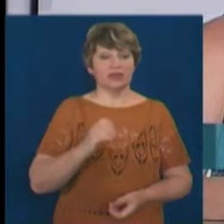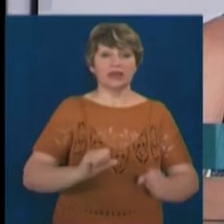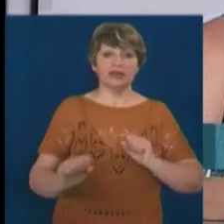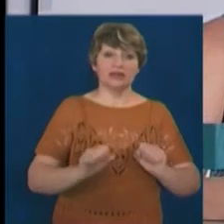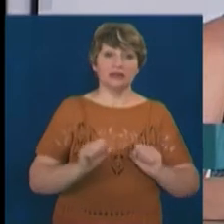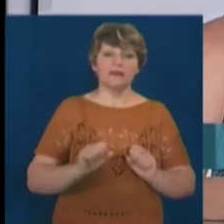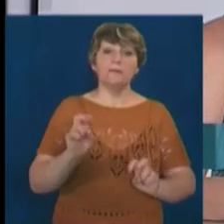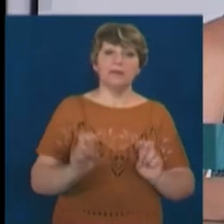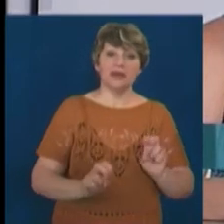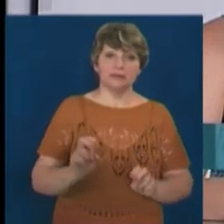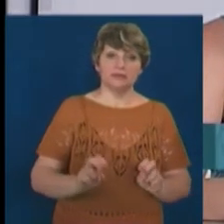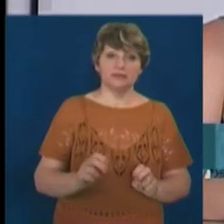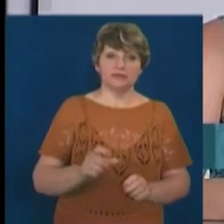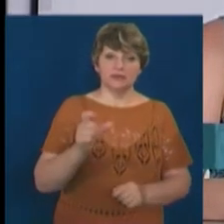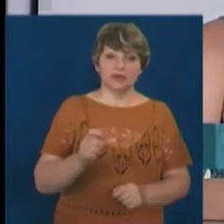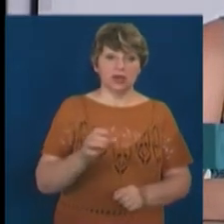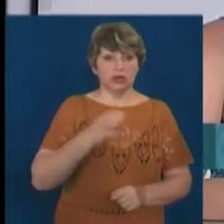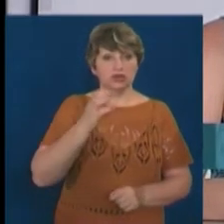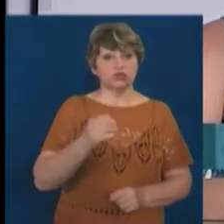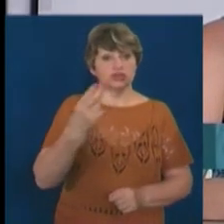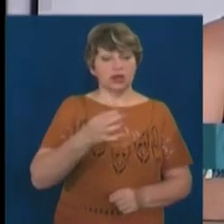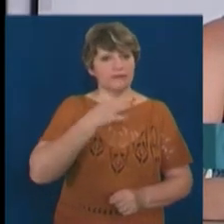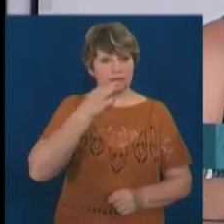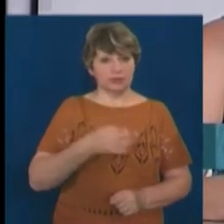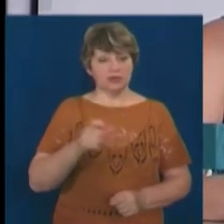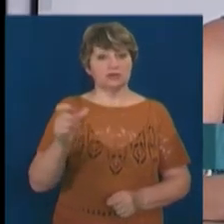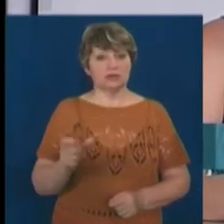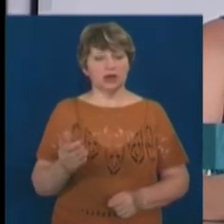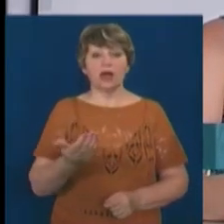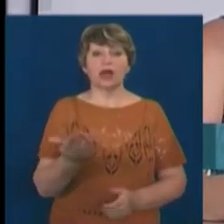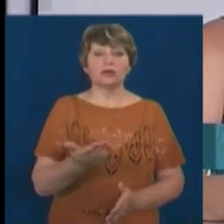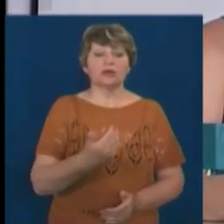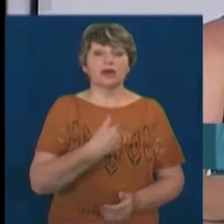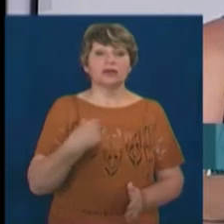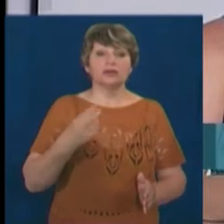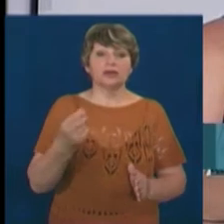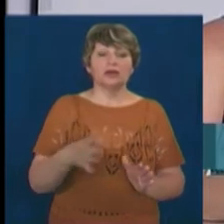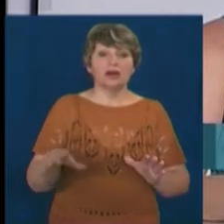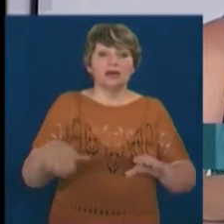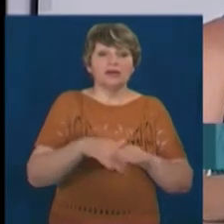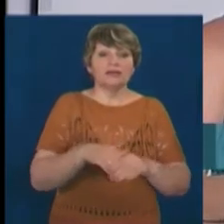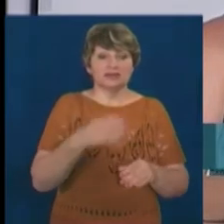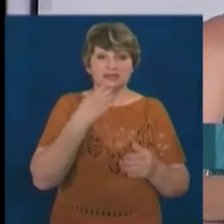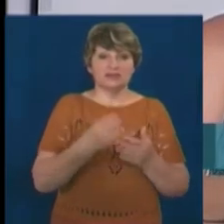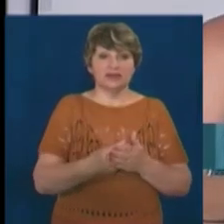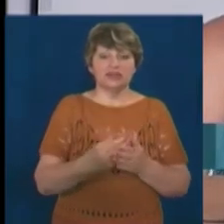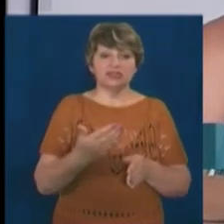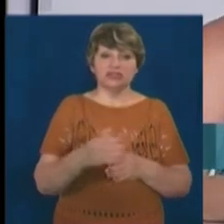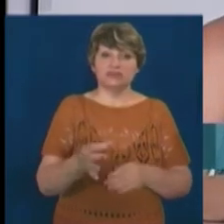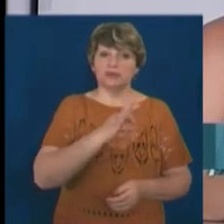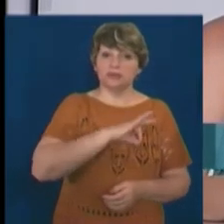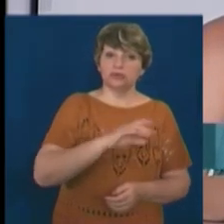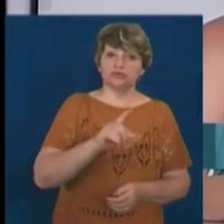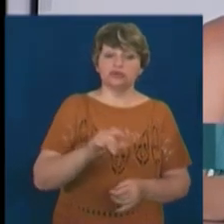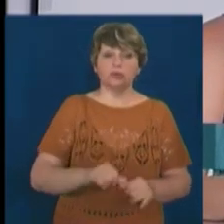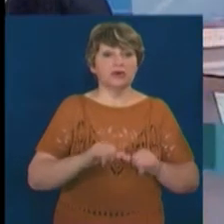також підприємець, дуже соціально відповідальний, який хотів інвестувати частину своїх прибутків в те, щоб створити якийсь